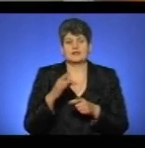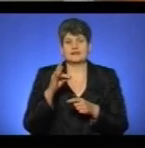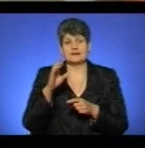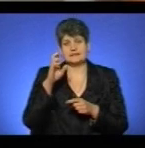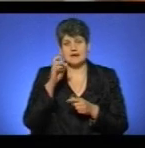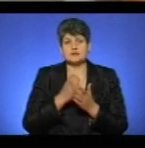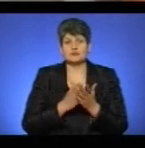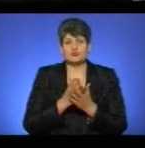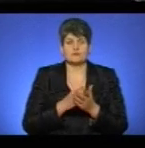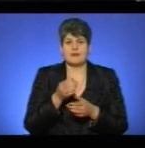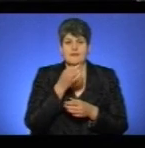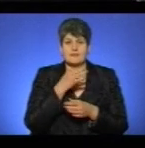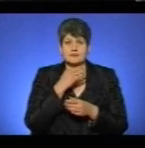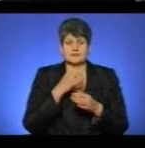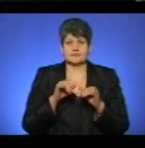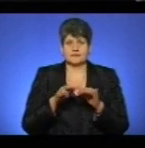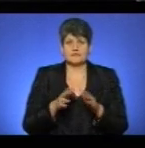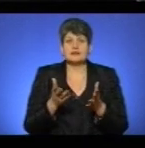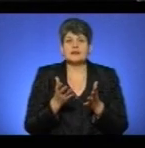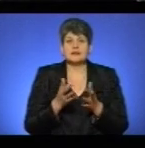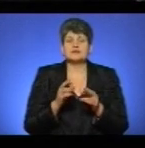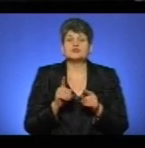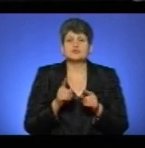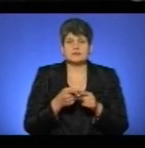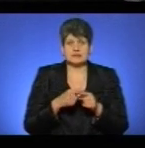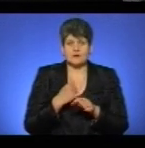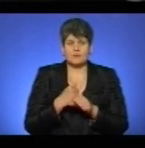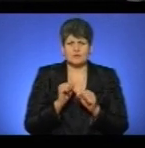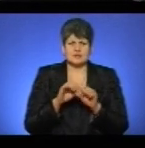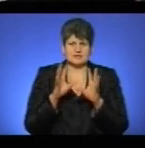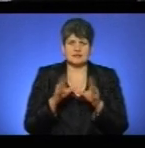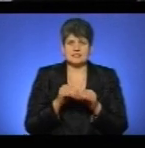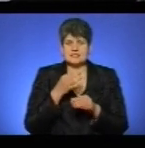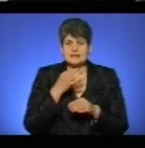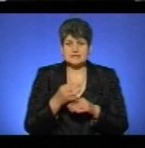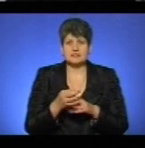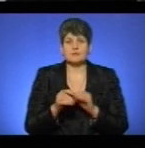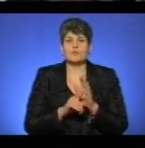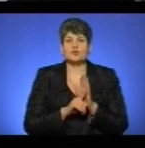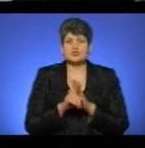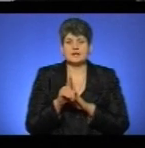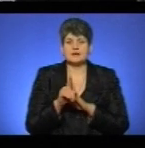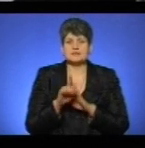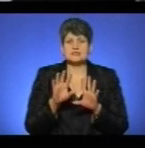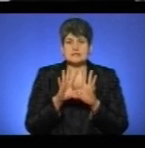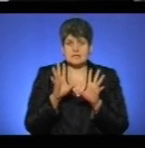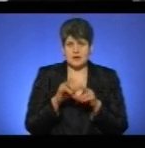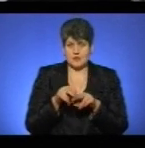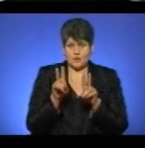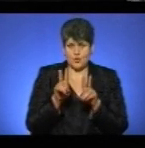лікарських засобів. Які методи ми робимо, це починаємо з загального огляду